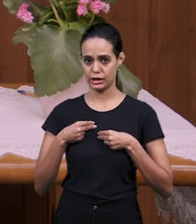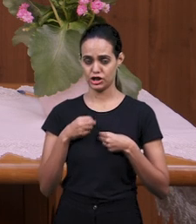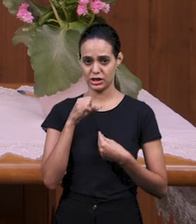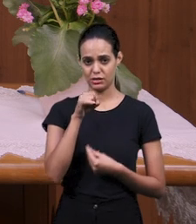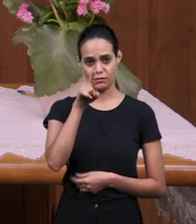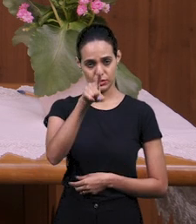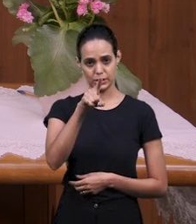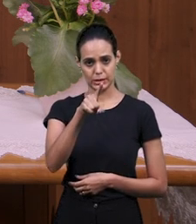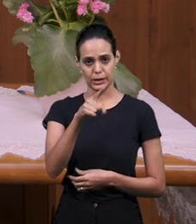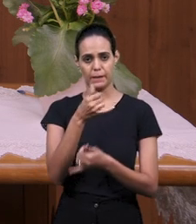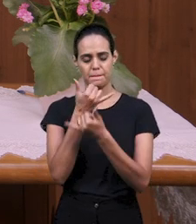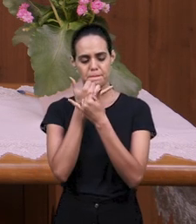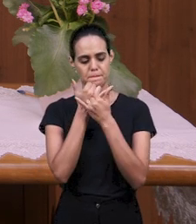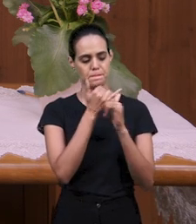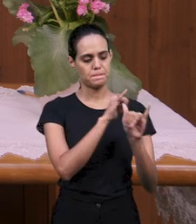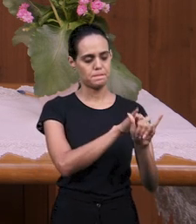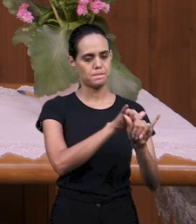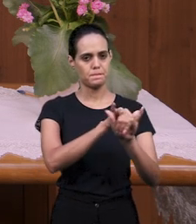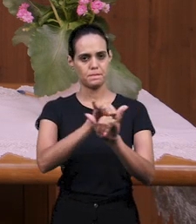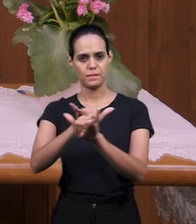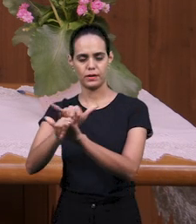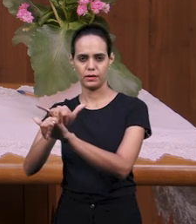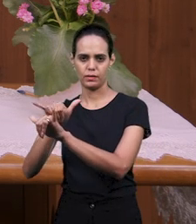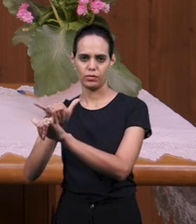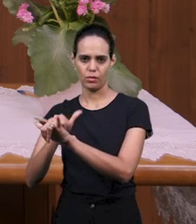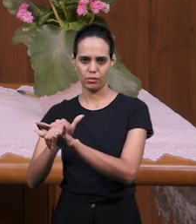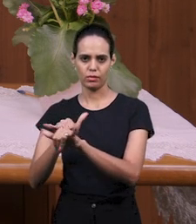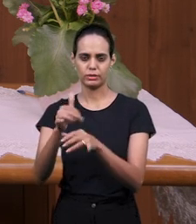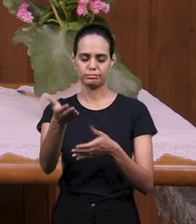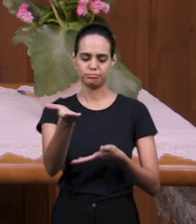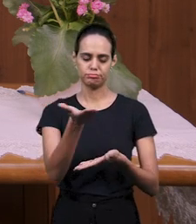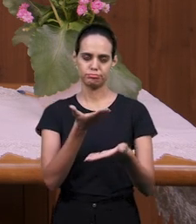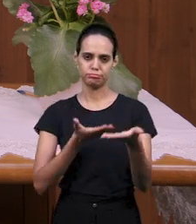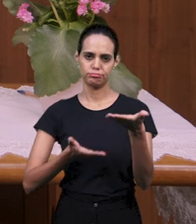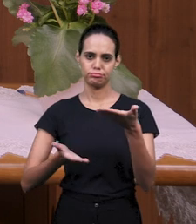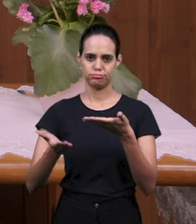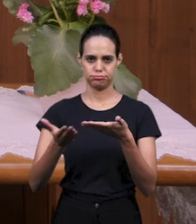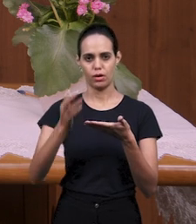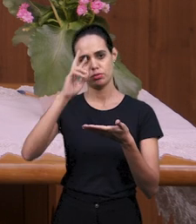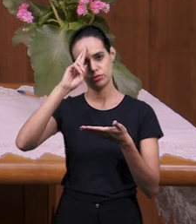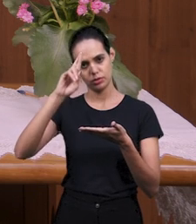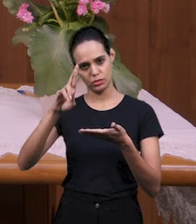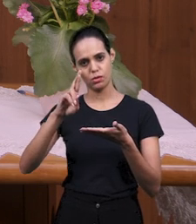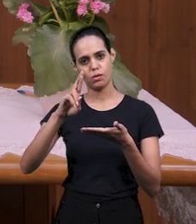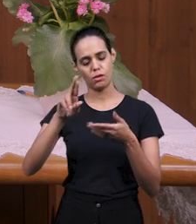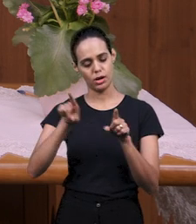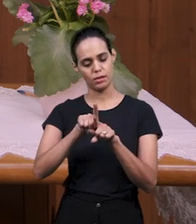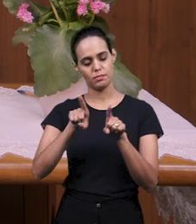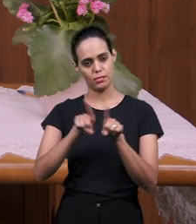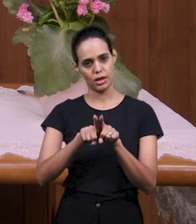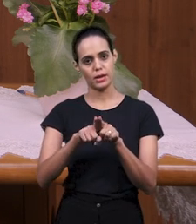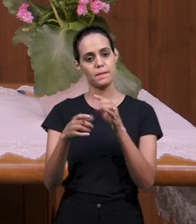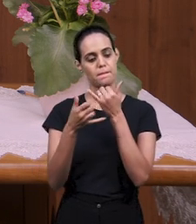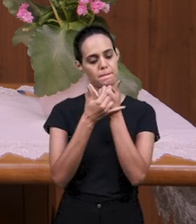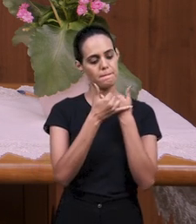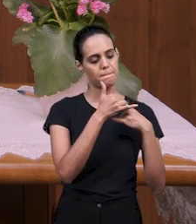своего близкого. И Господь хочет совершать особое благословение в это время,